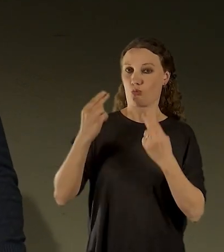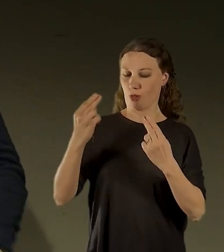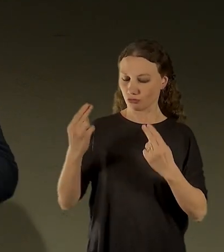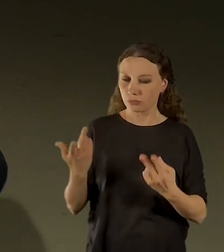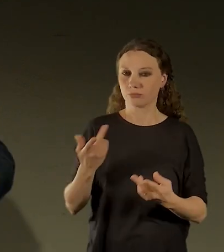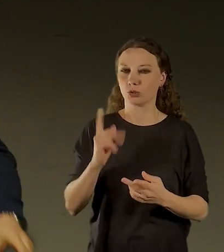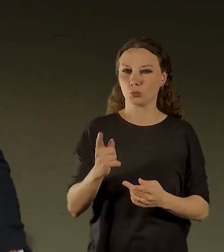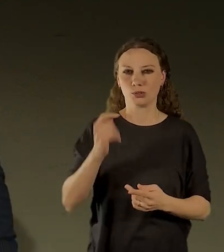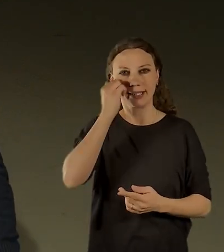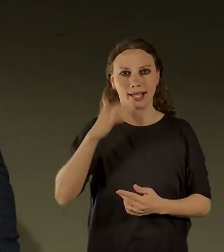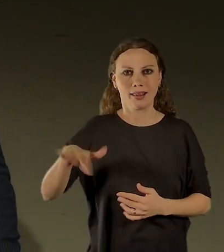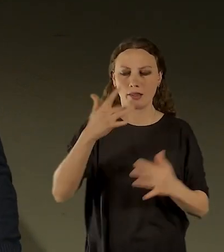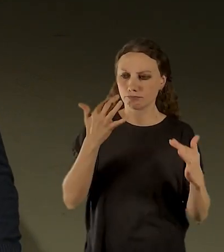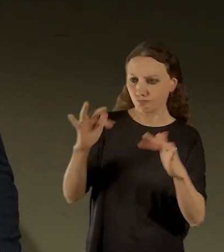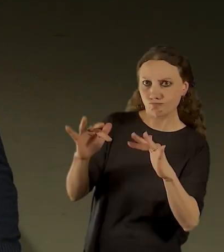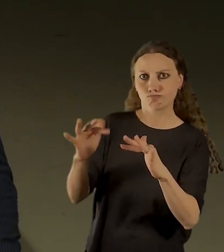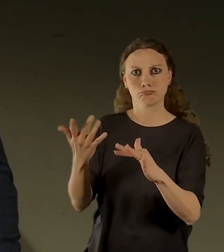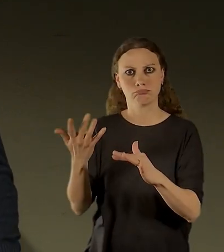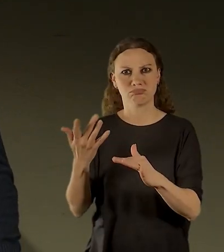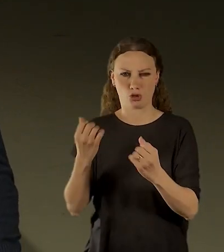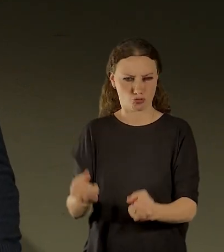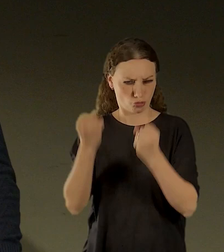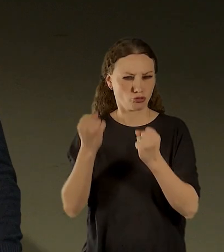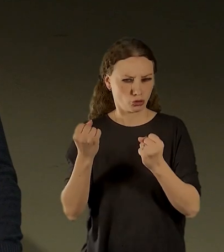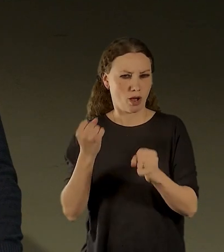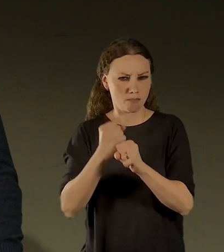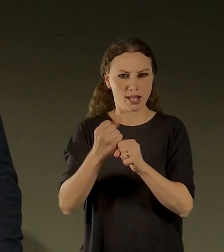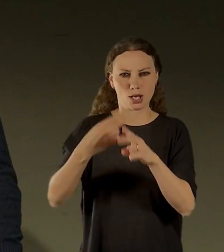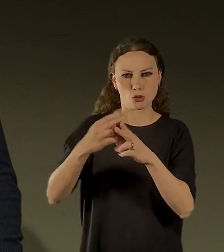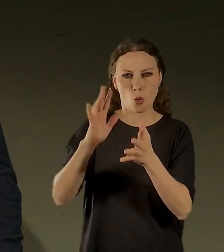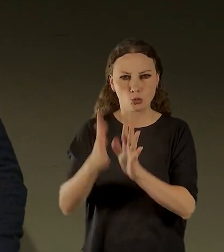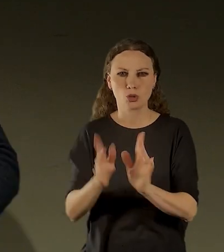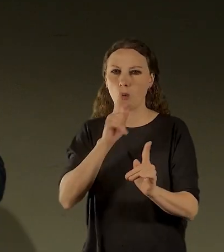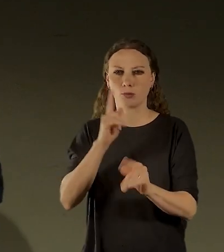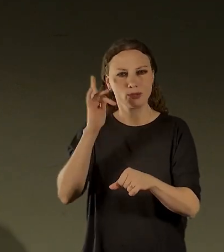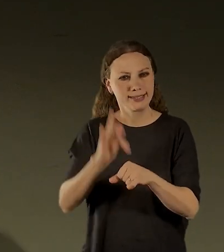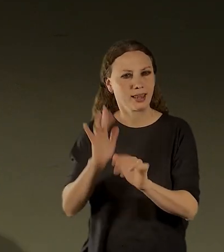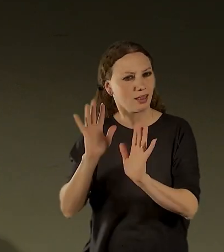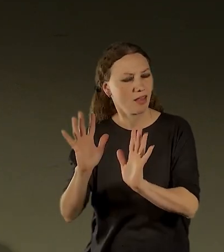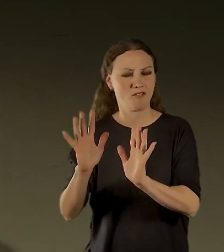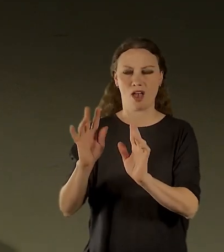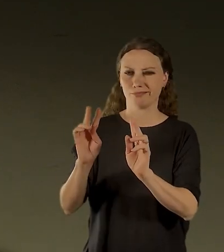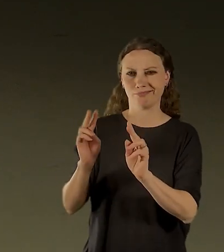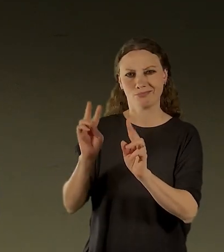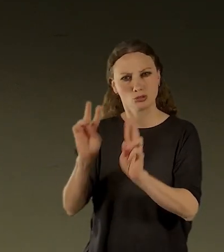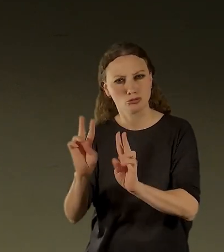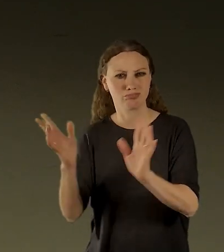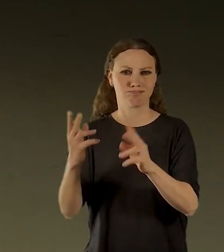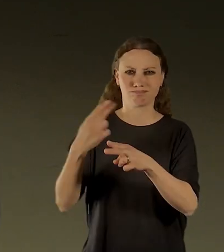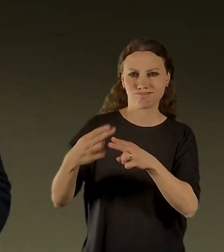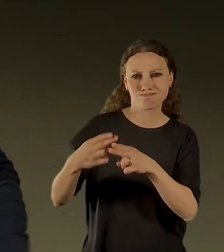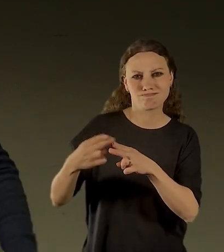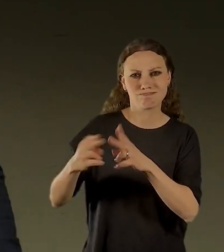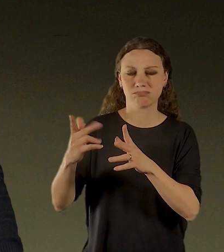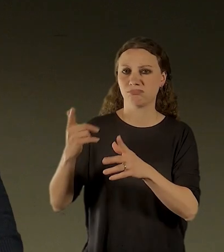práce to je pracovat uprostřed památkové rezervace a věnovat úsilí budově, která vznikla